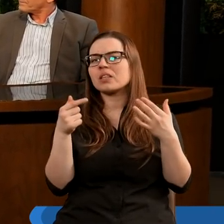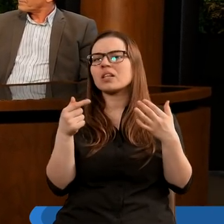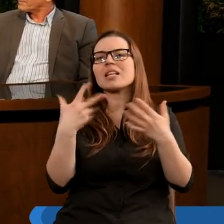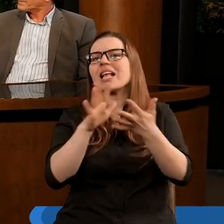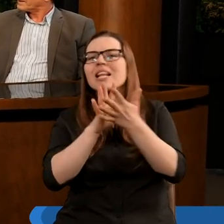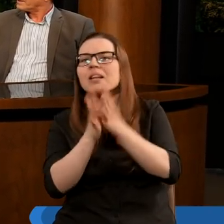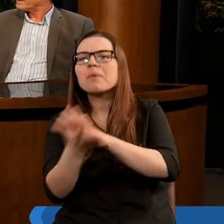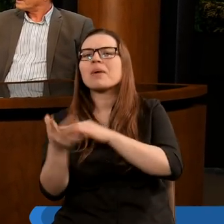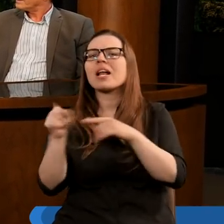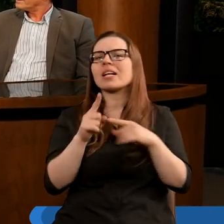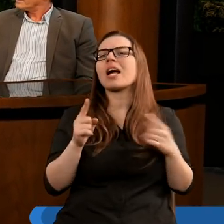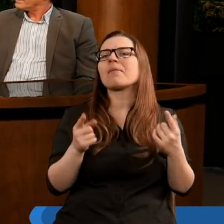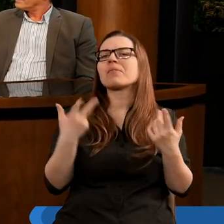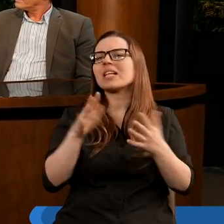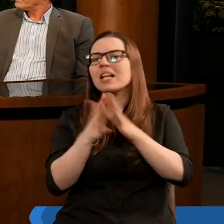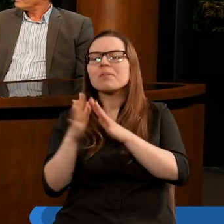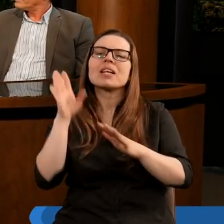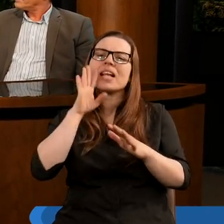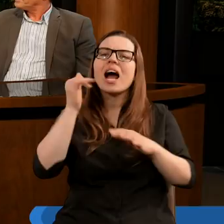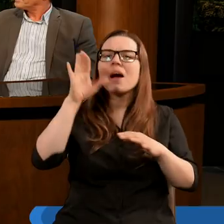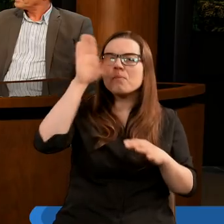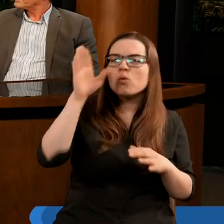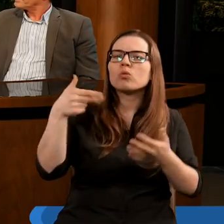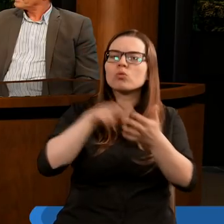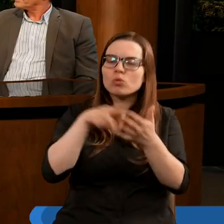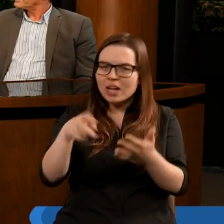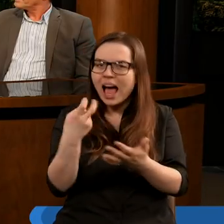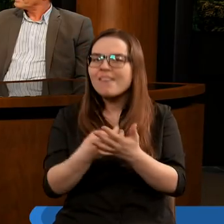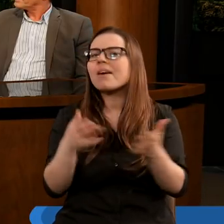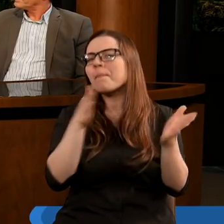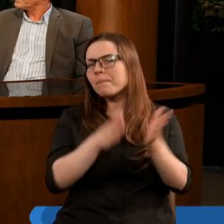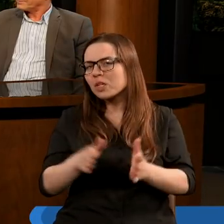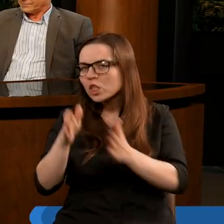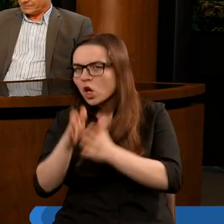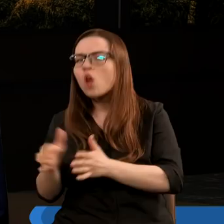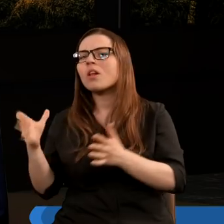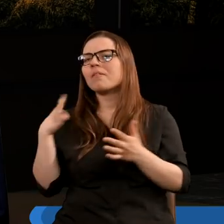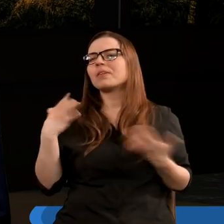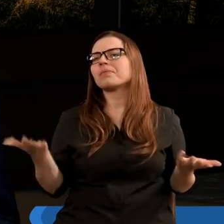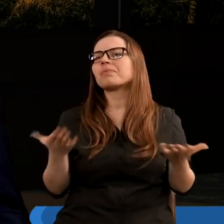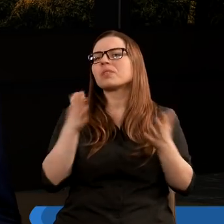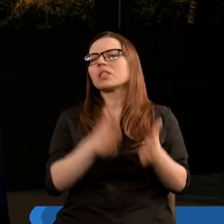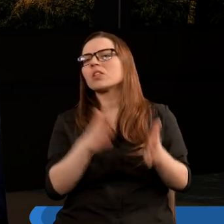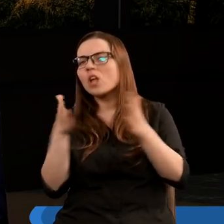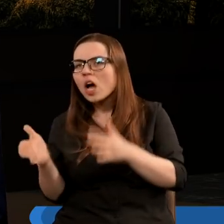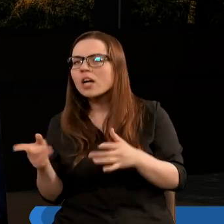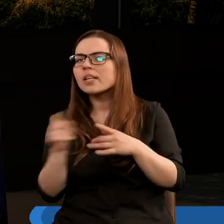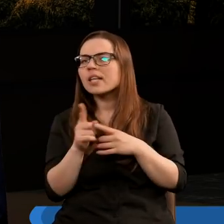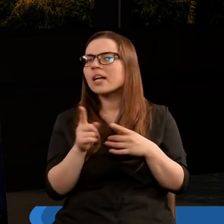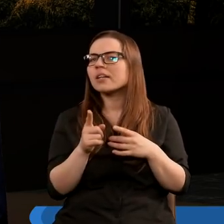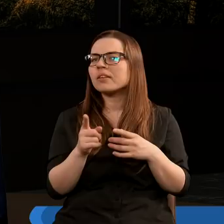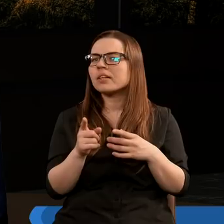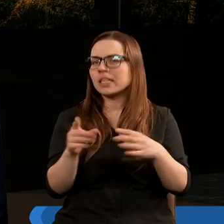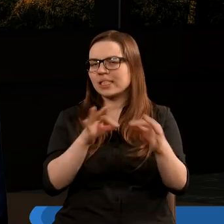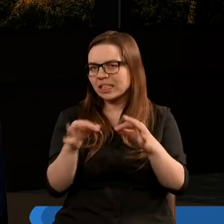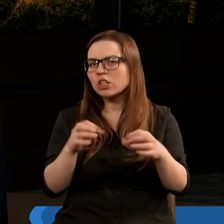niezmienna. Sama Ewangelia jest niezmienna. Taki Bóg, który tę Ewangelię przygotował i kolejne etapy jej wdraża